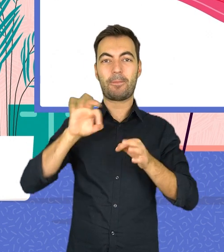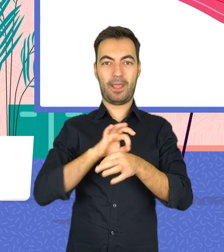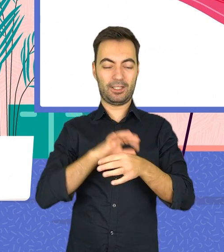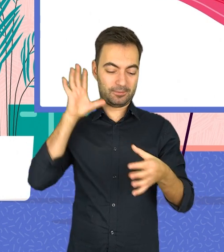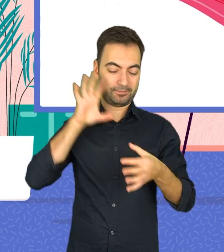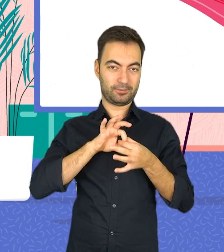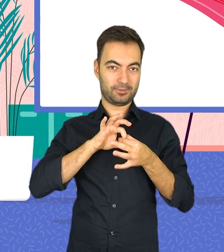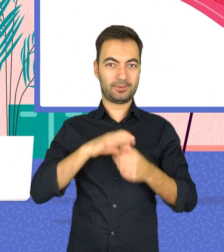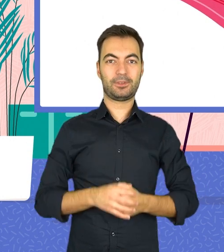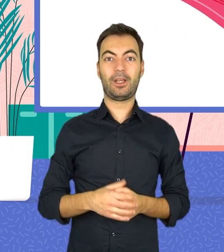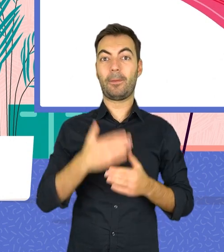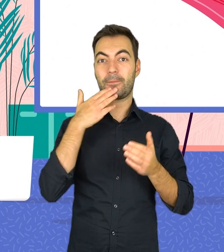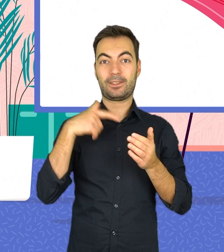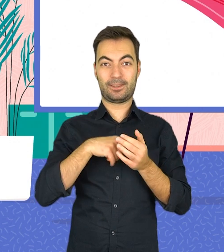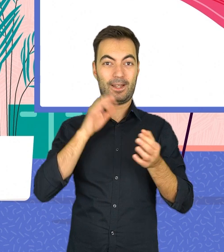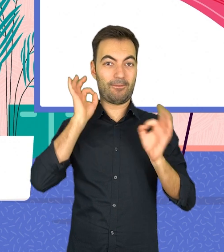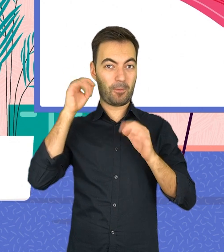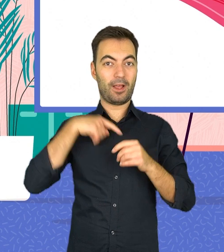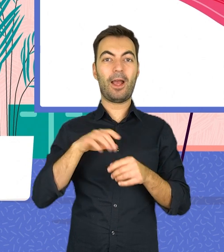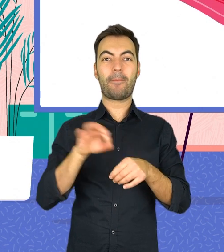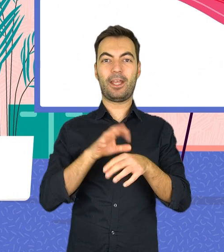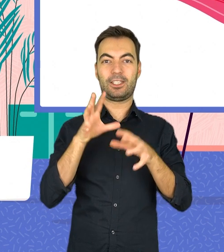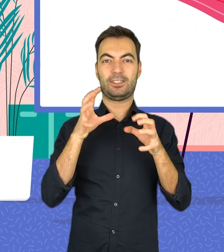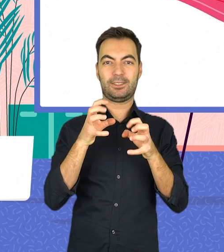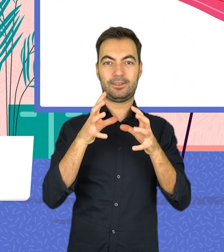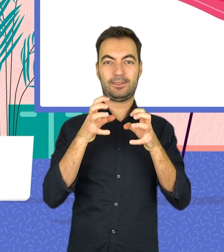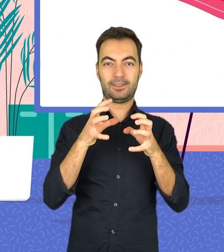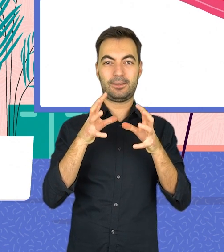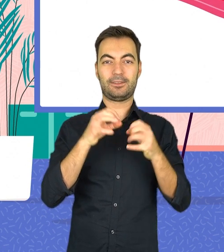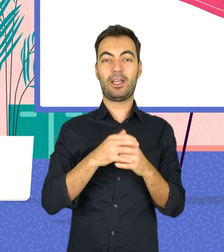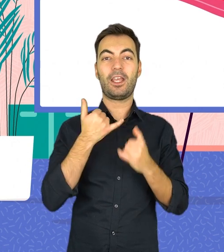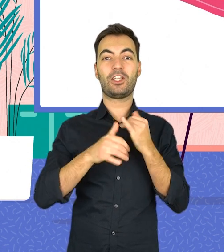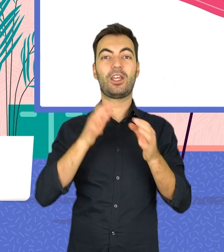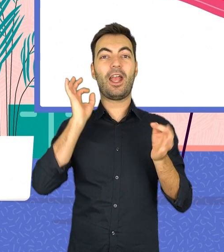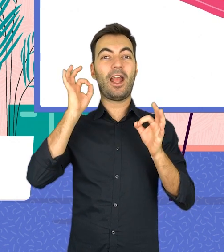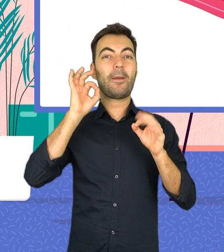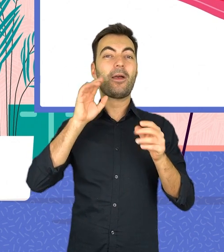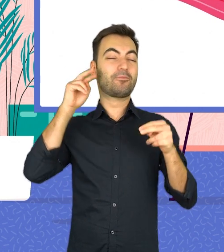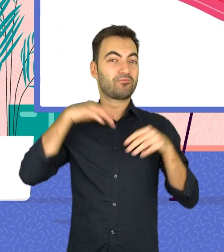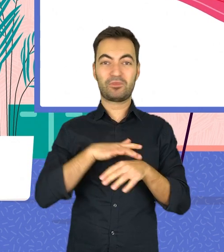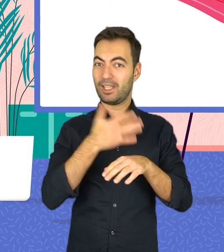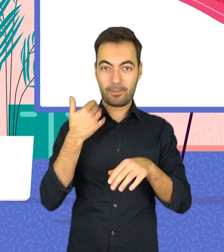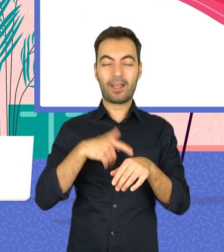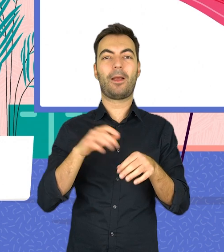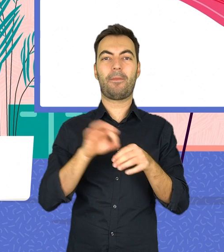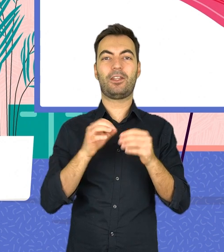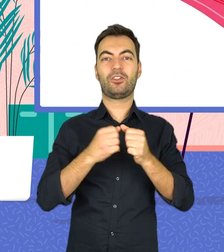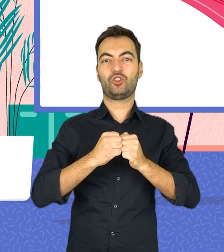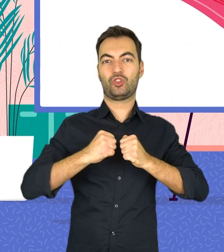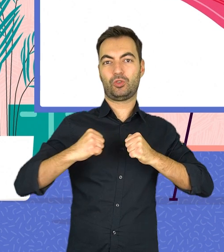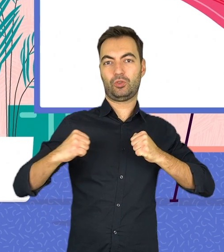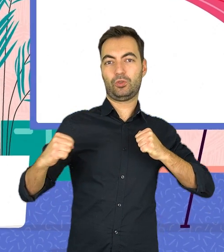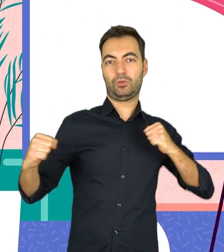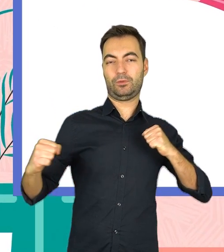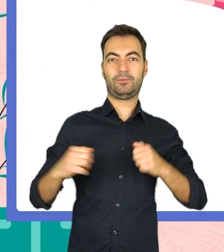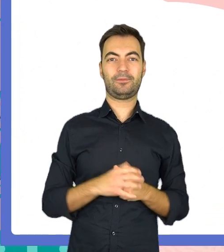do mięśni. Pod wpływem tych impulsów mięśnie się kurczą. Gdy impulsy przestają płynąć mięsień się wydłuża.